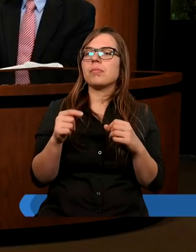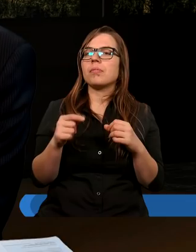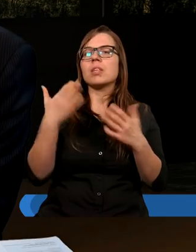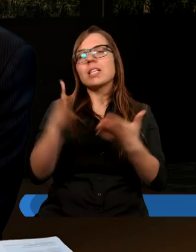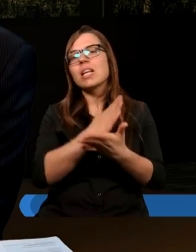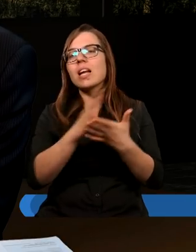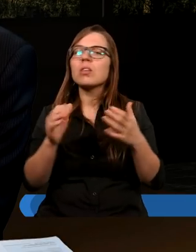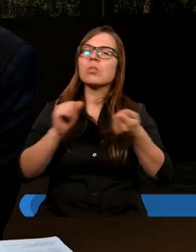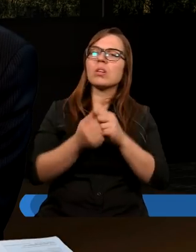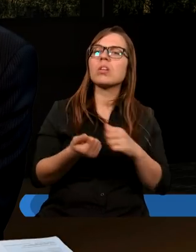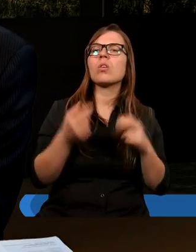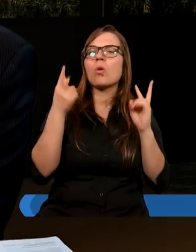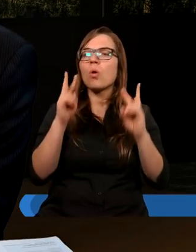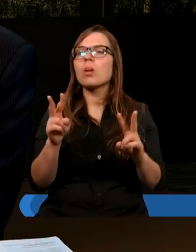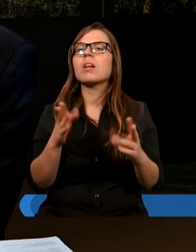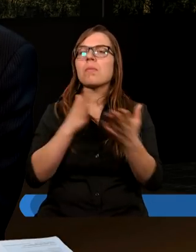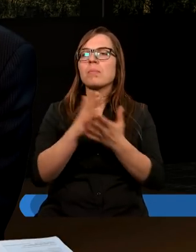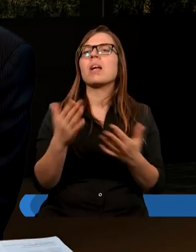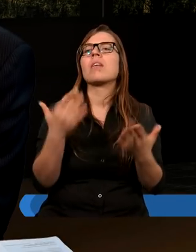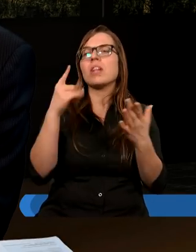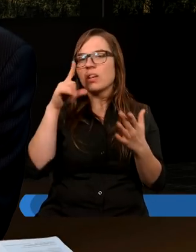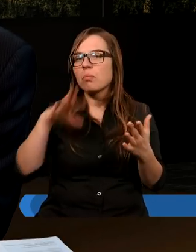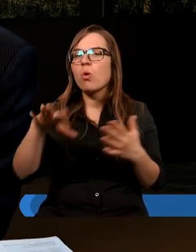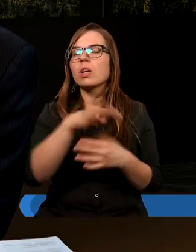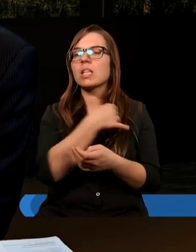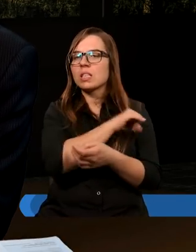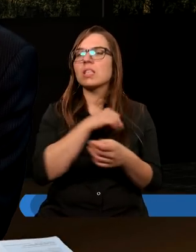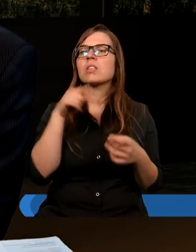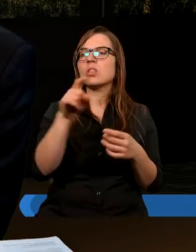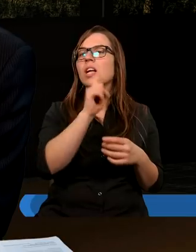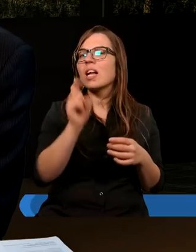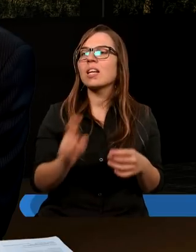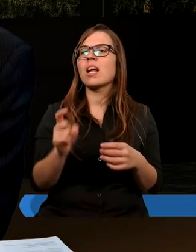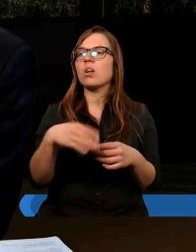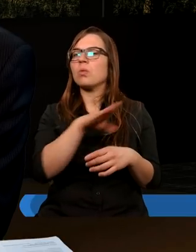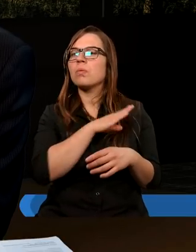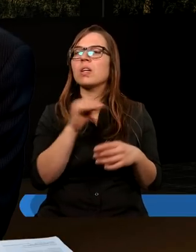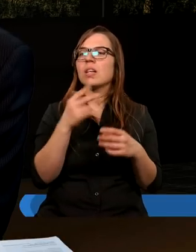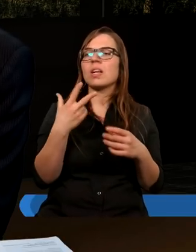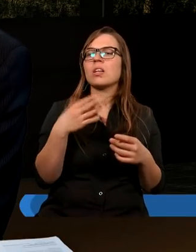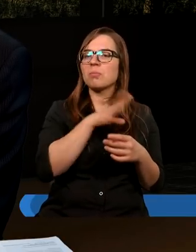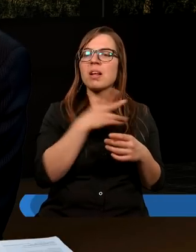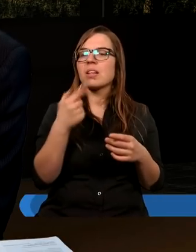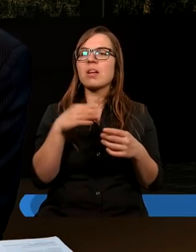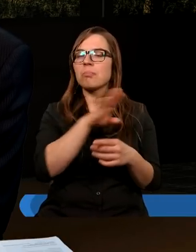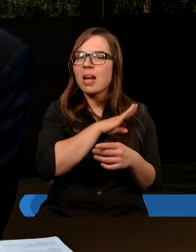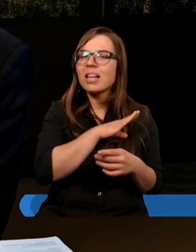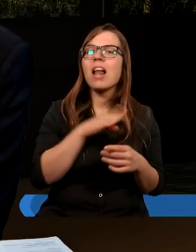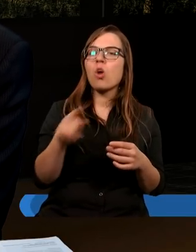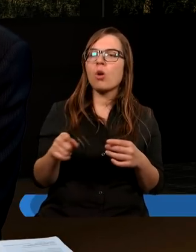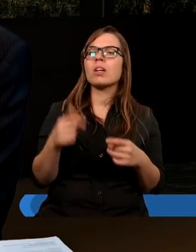niektóre są uznawane przez wiele społeczności chrześcijańskich, bo zagadnienie śmiertelności i